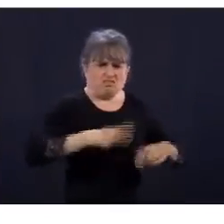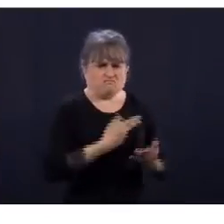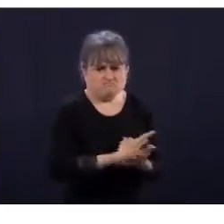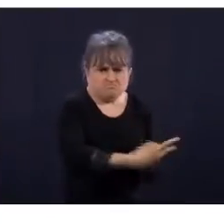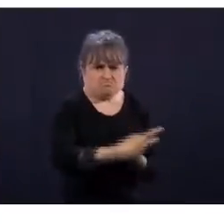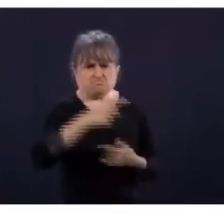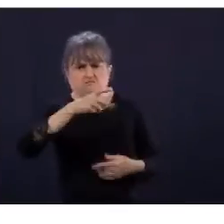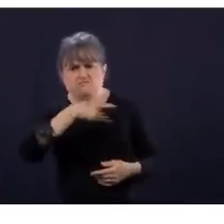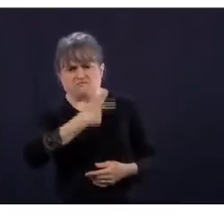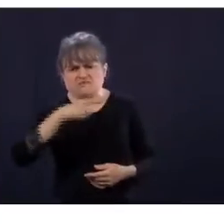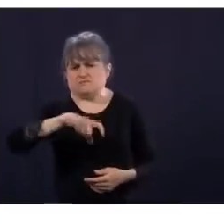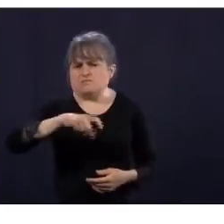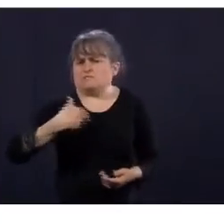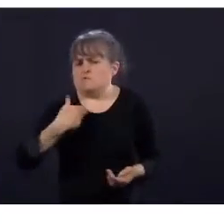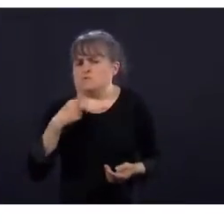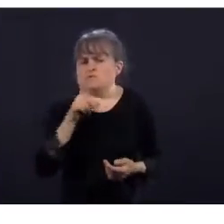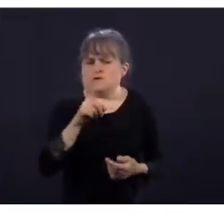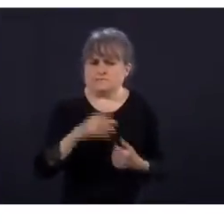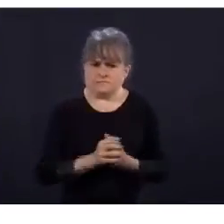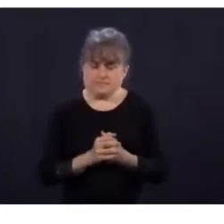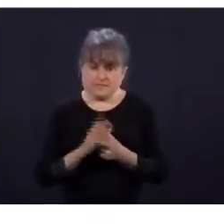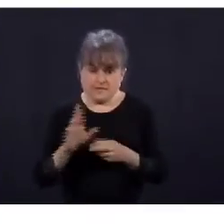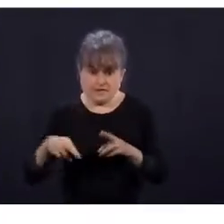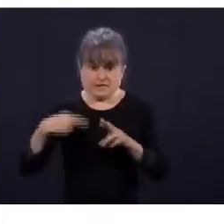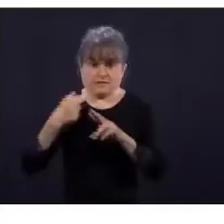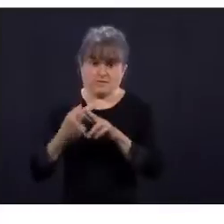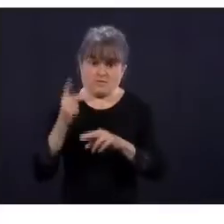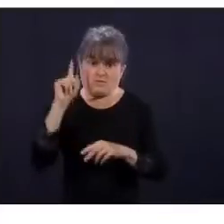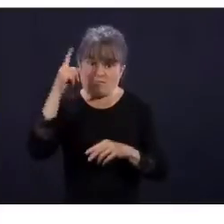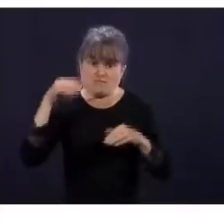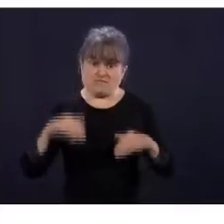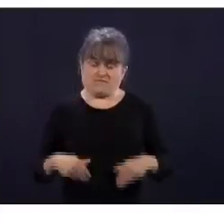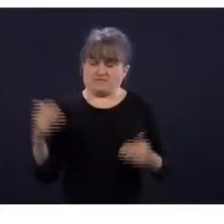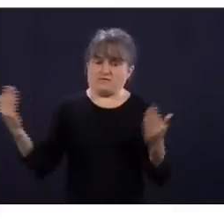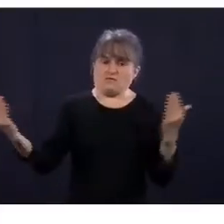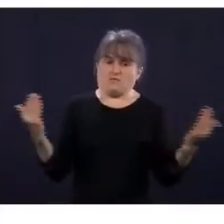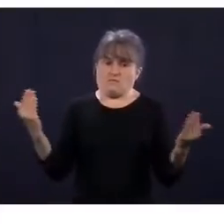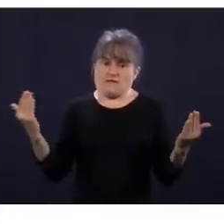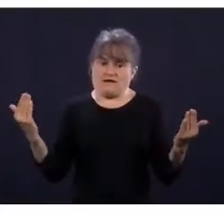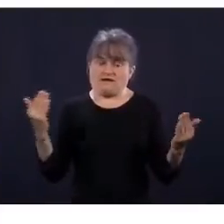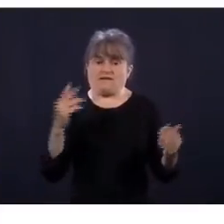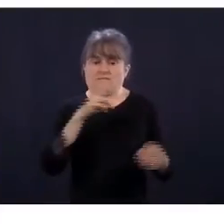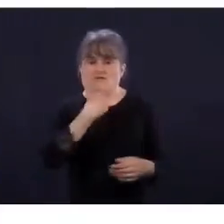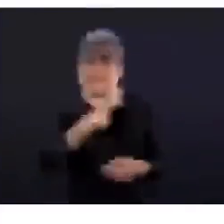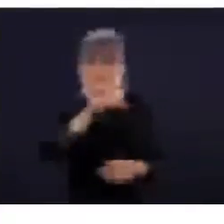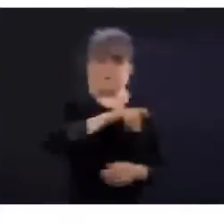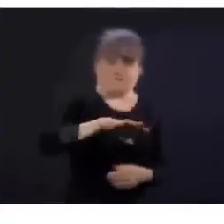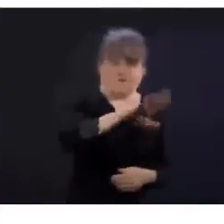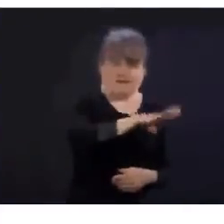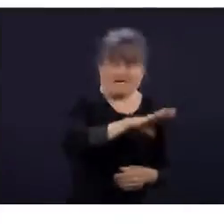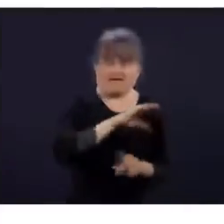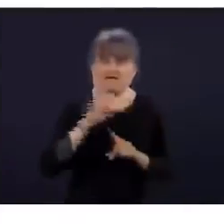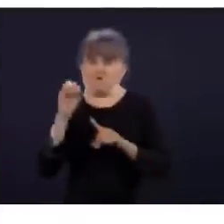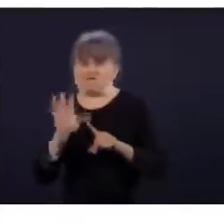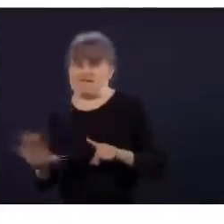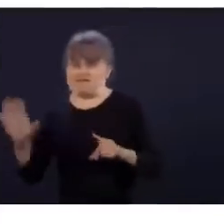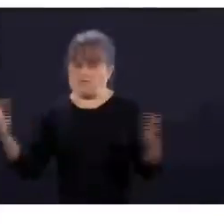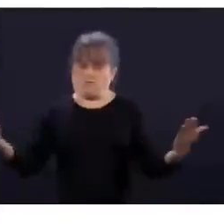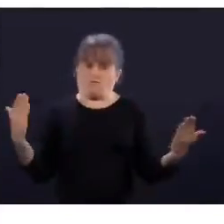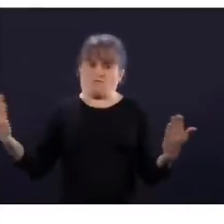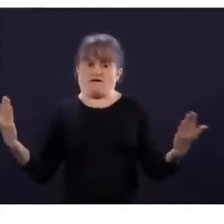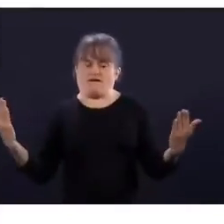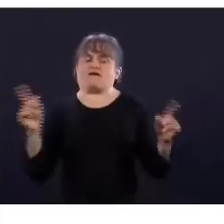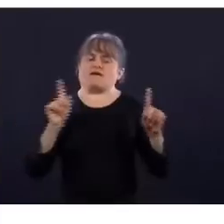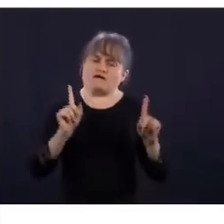par jour, il va y avoir plus de cas qui vont s'ajouter. Donc, il être prudent. Deuxièmement, nous, la